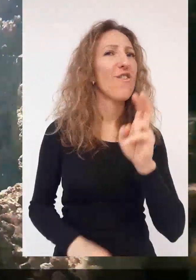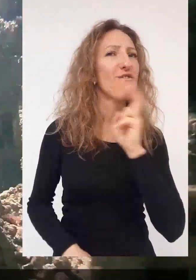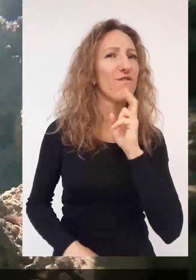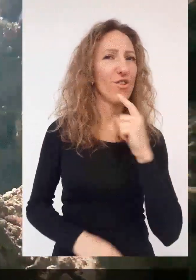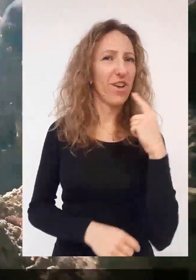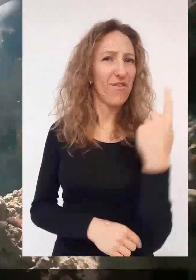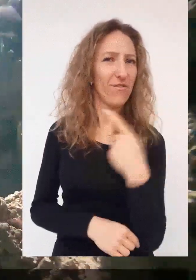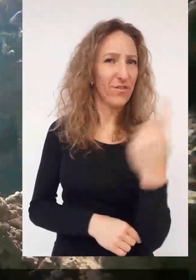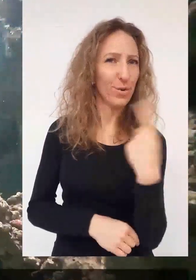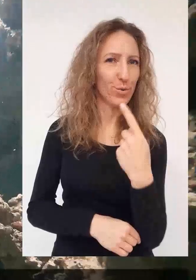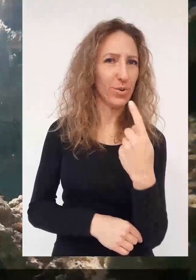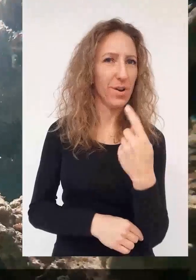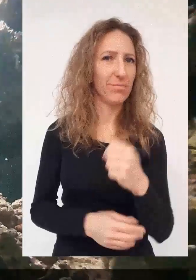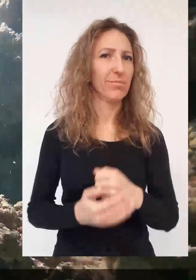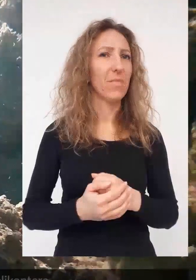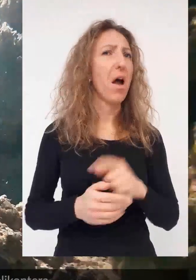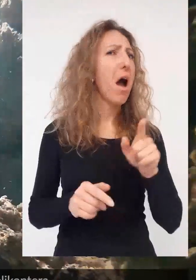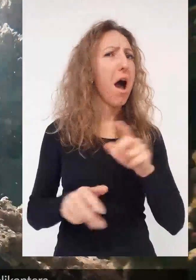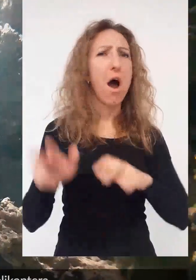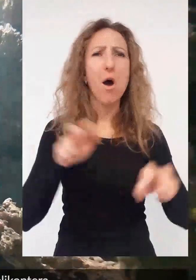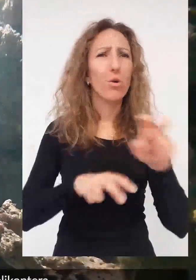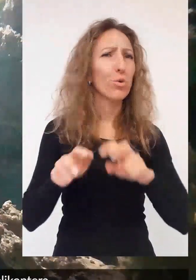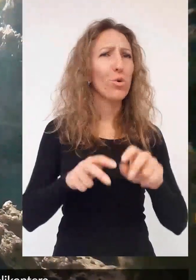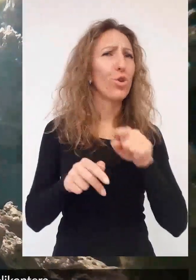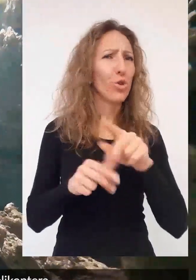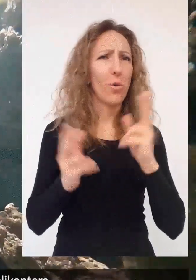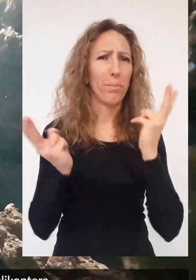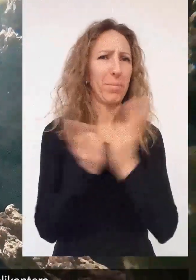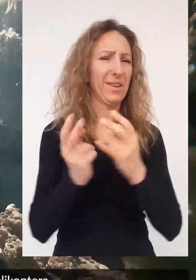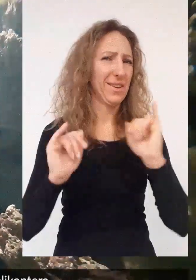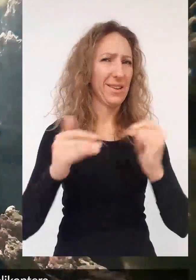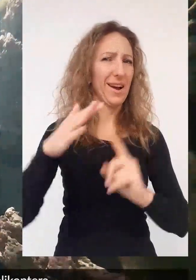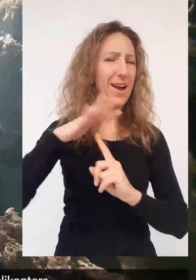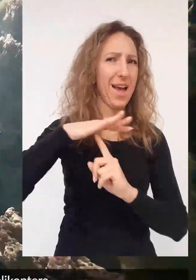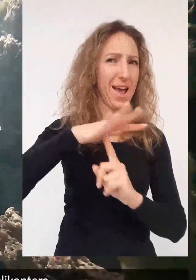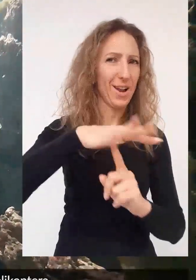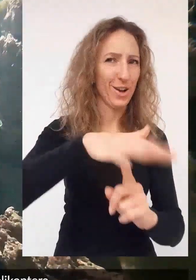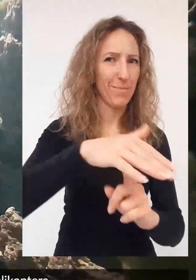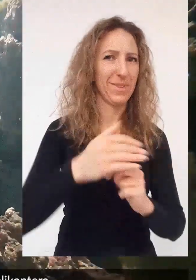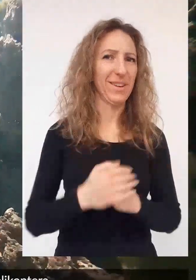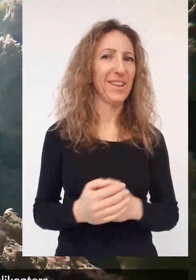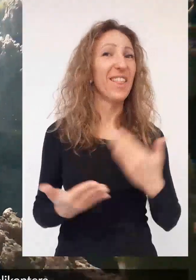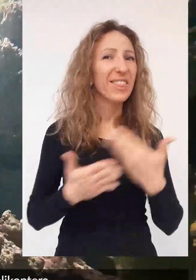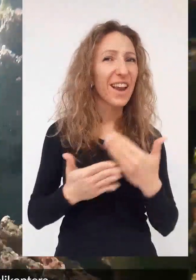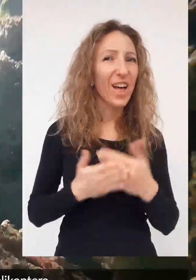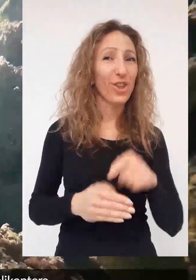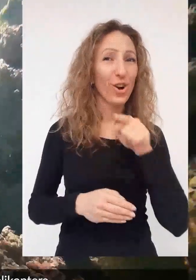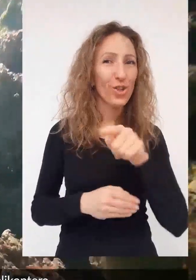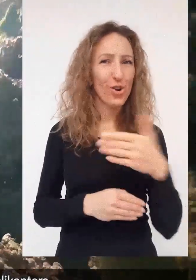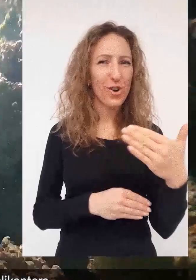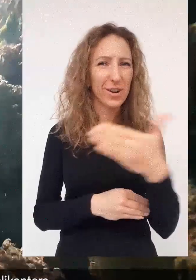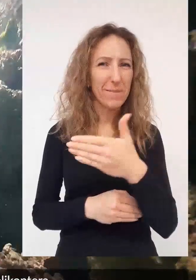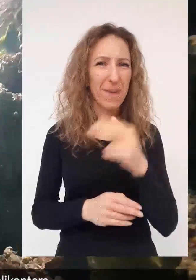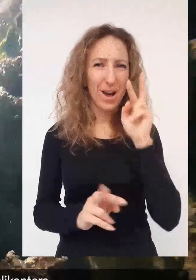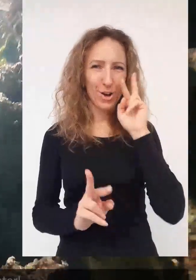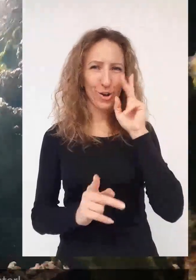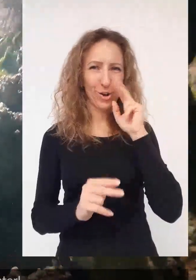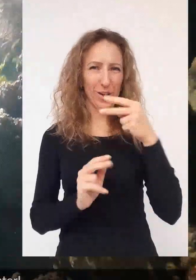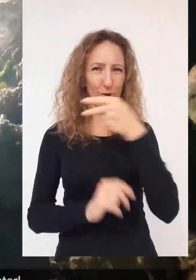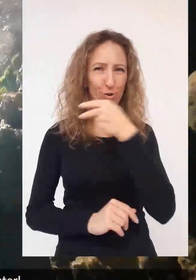tworząc wokół siebie wiry wodne. Ruch ten jest podobny do ruchu śmigieł helikoptera,